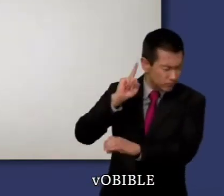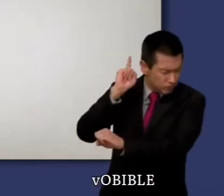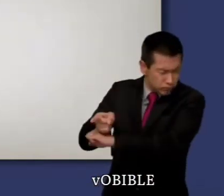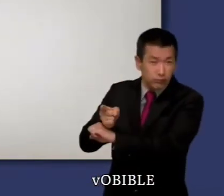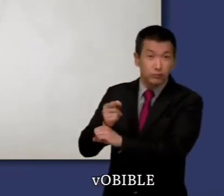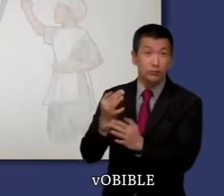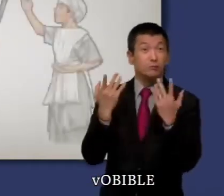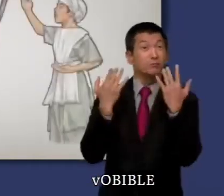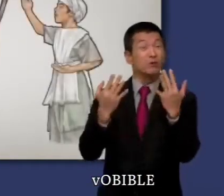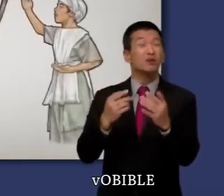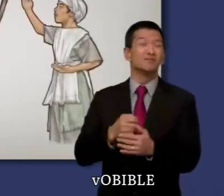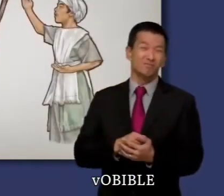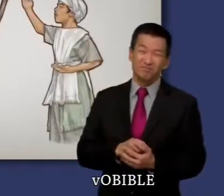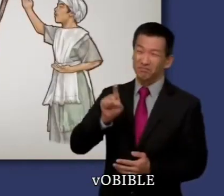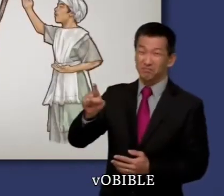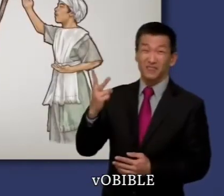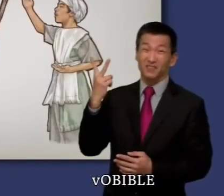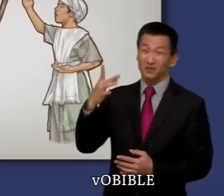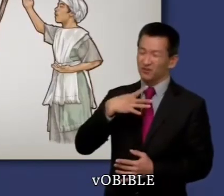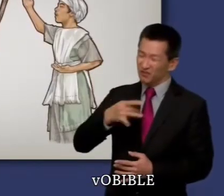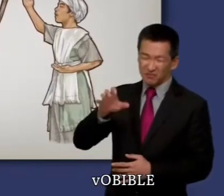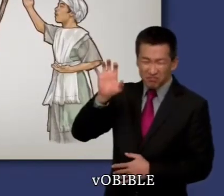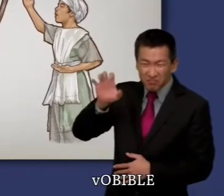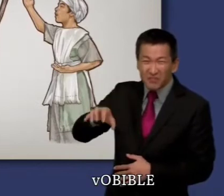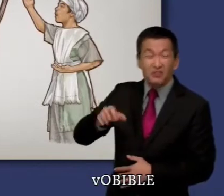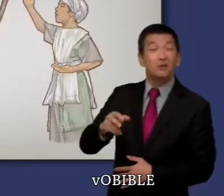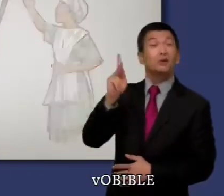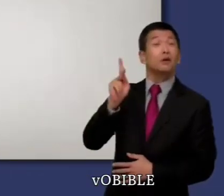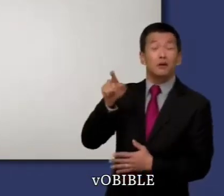contre la famille d'Élie parce qu'il n'a pas réprimandé ses fils mauvais.